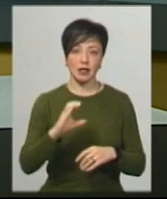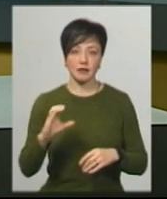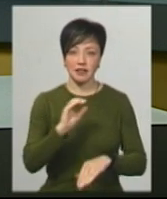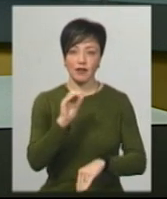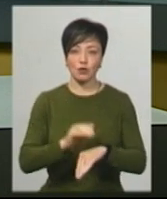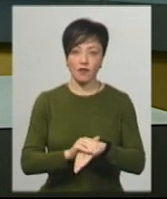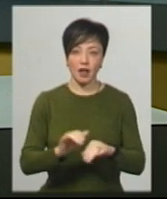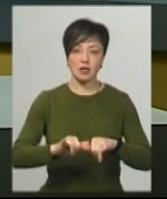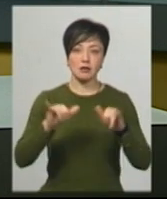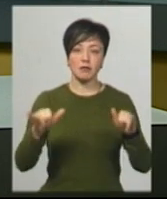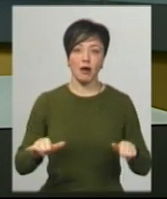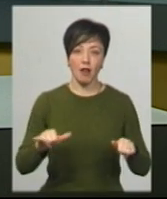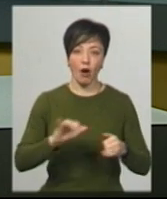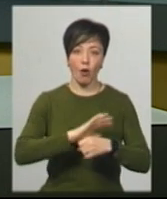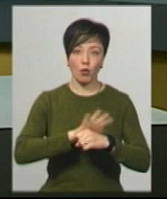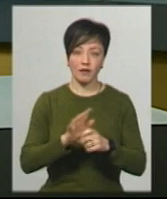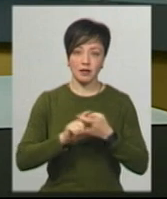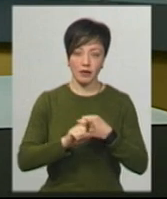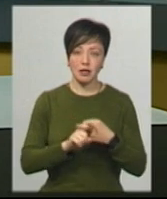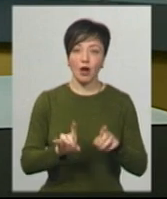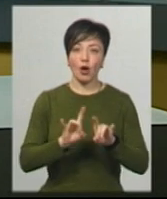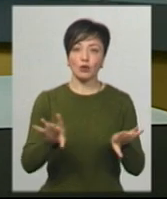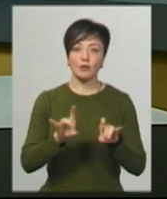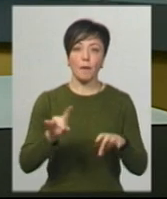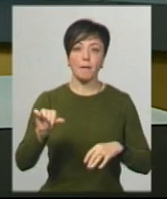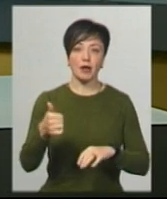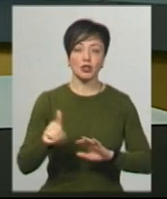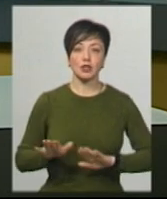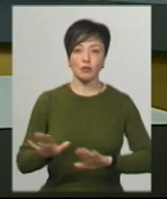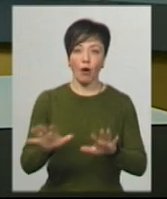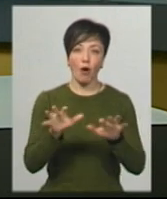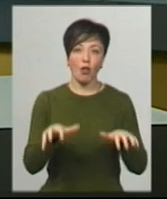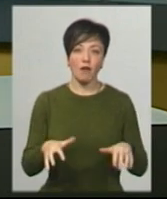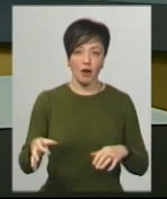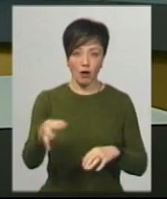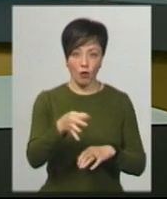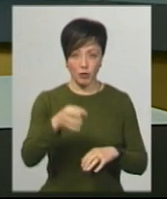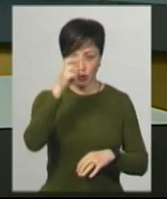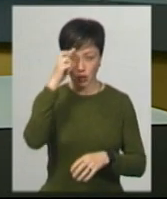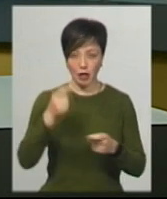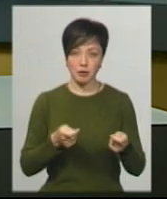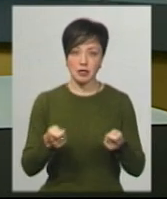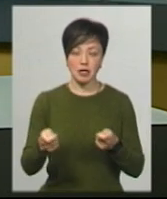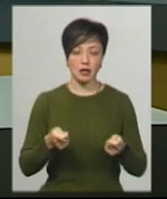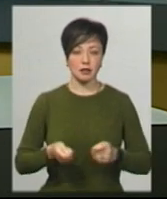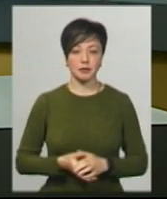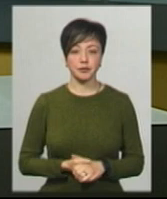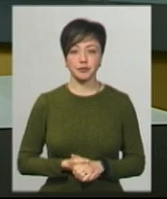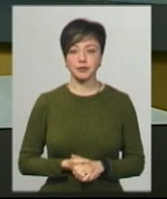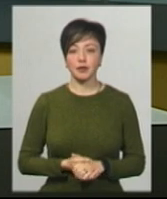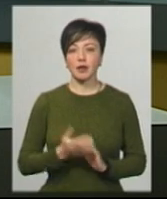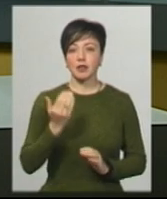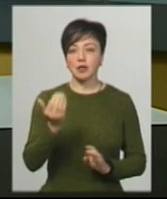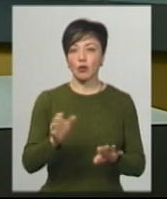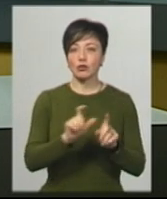зафіксували спалах COVID-19. Про це розповів перший заступник голови Хмельницької облдержадміністрації Роман Примуш. За